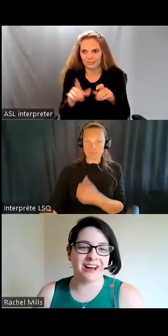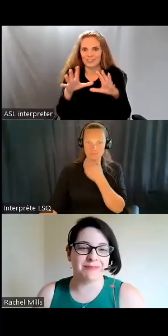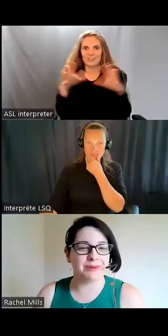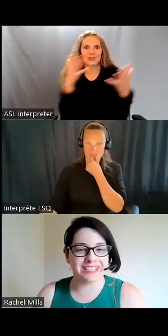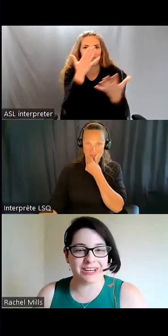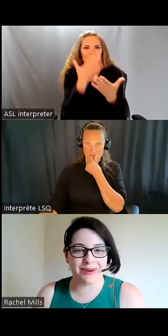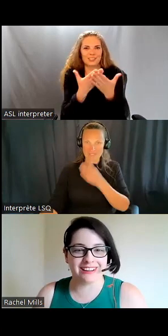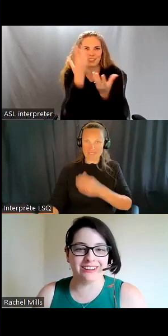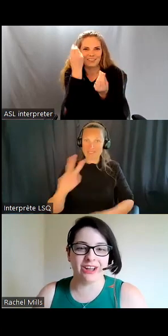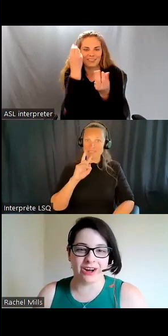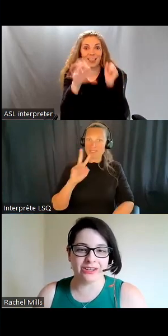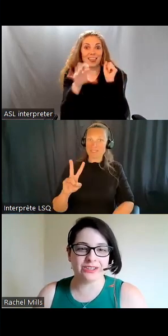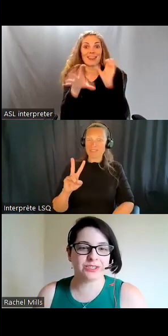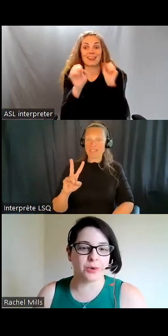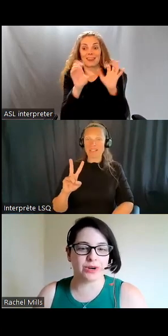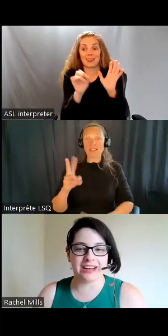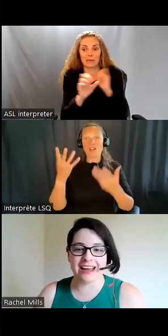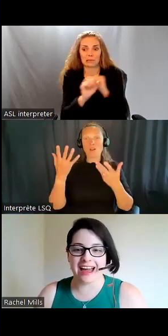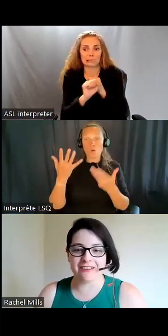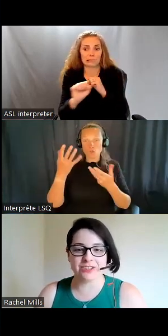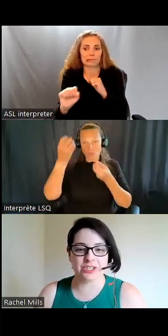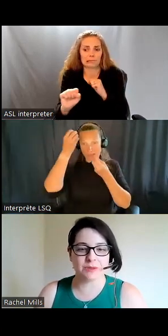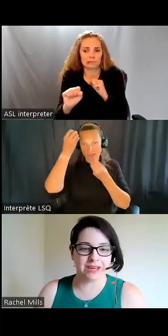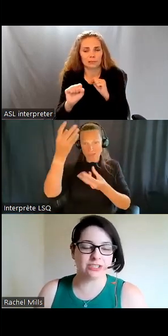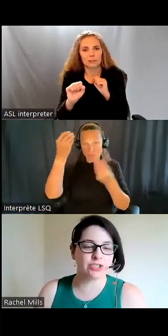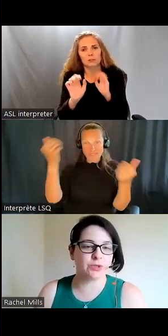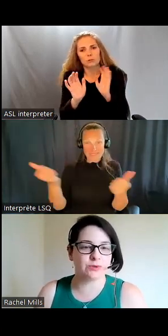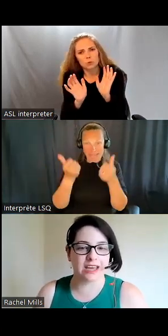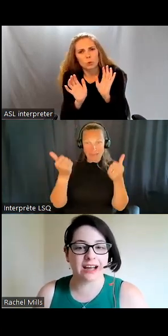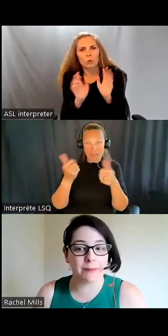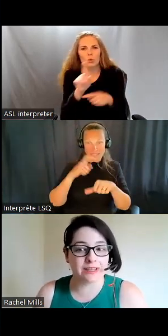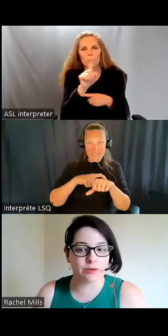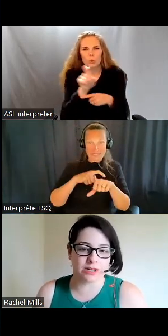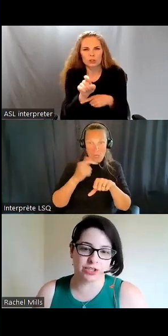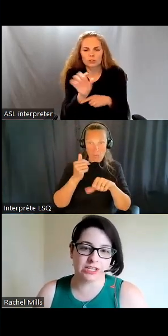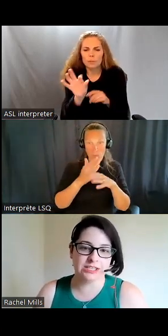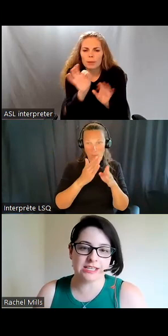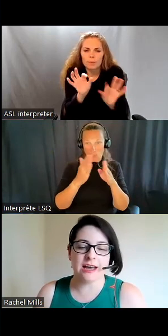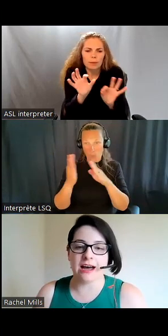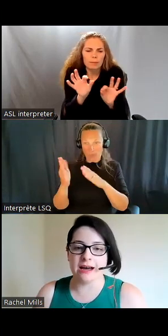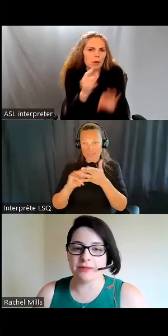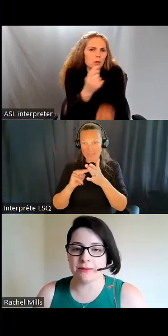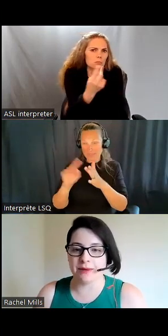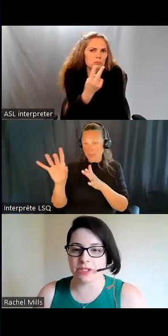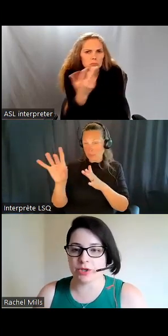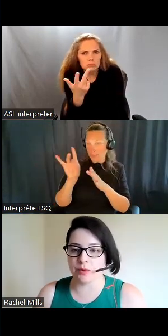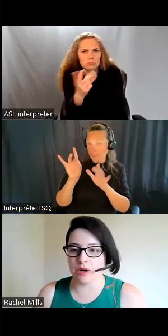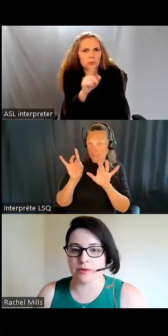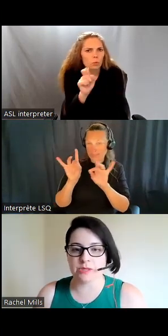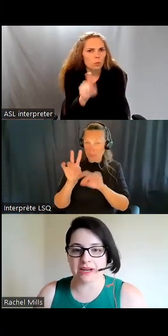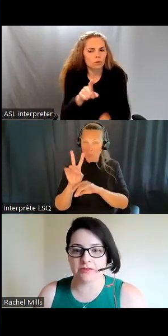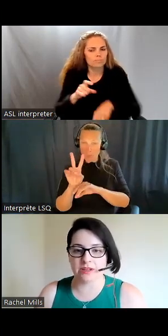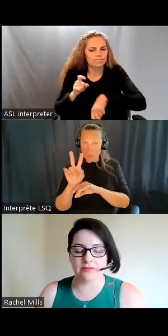renseignements à communiquer aujourd'hui. On a dépassé un petit peu, donc on va devoir choisir deux, trois